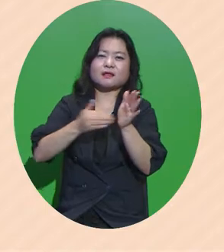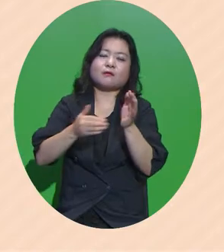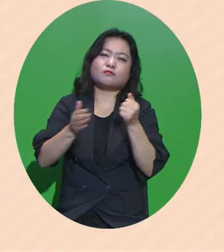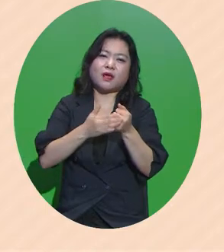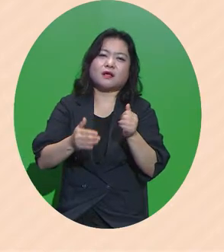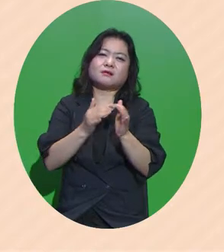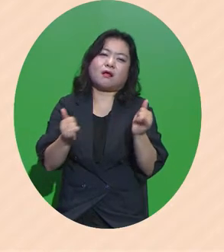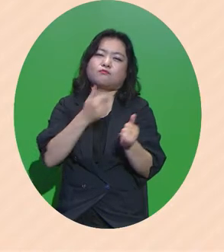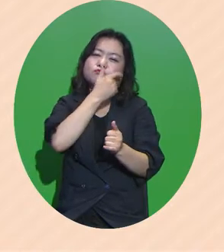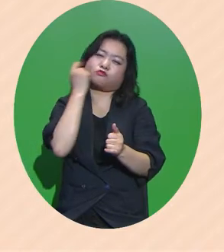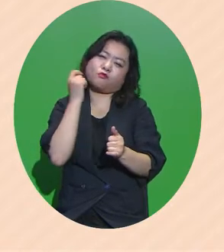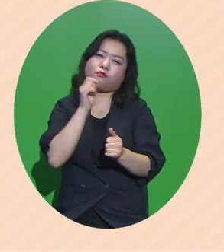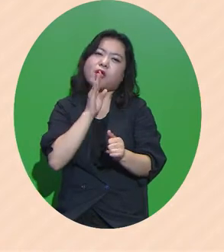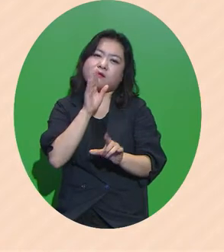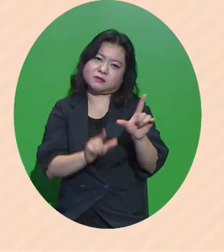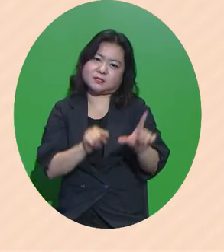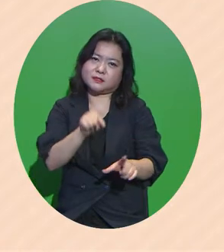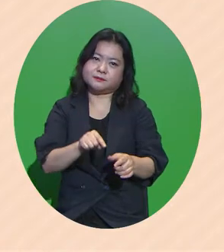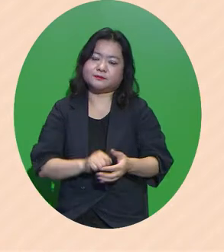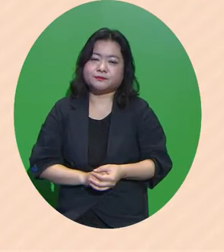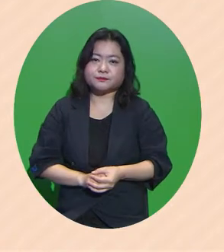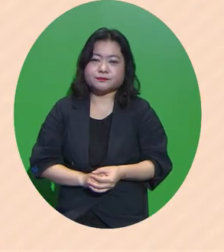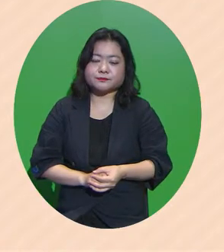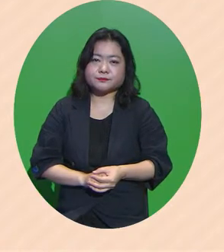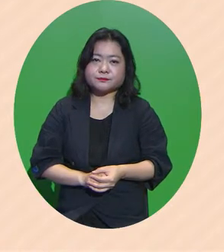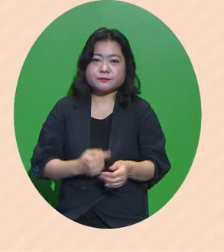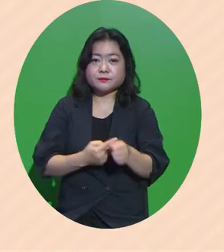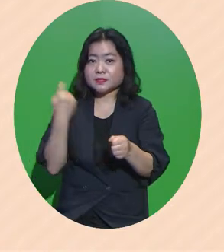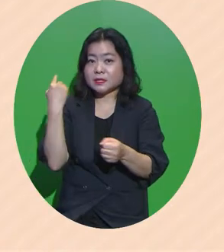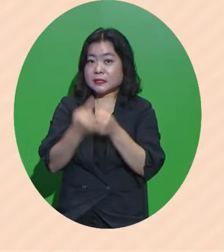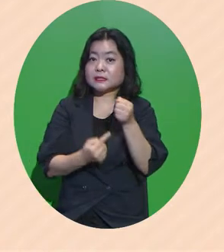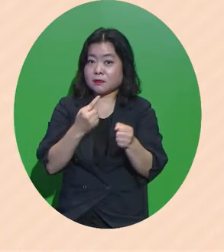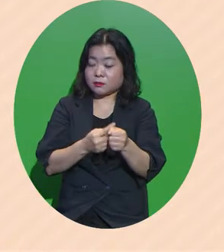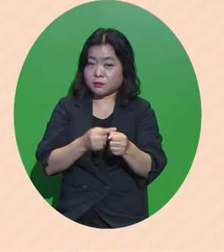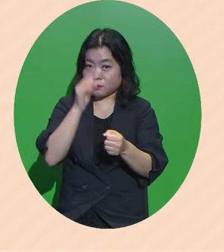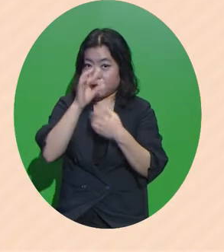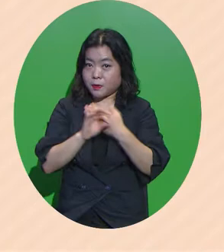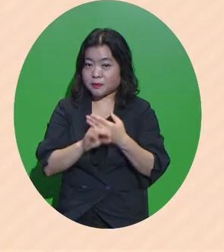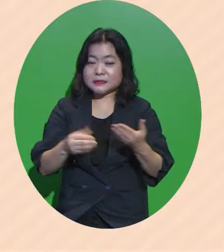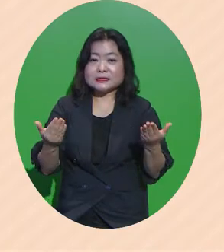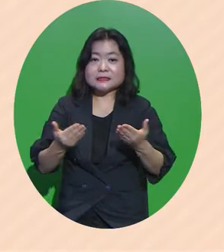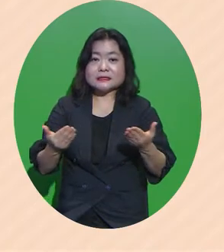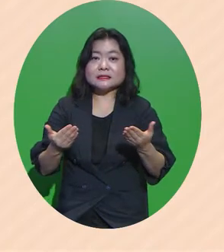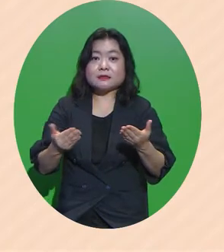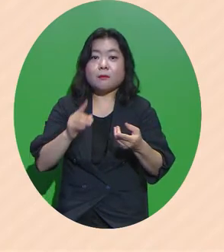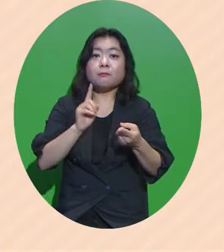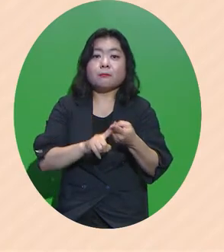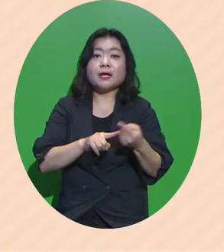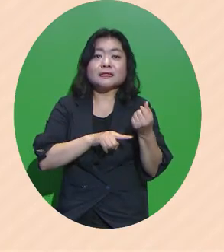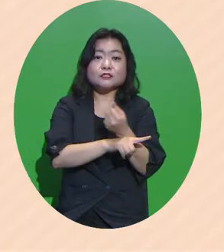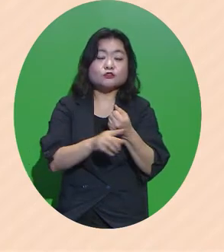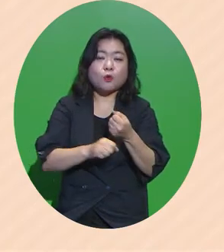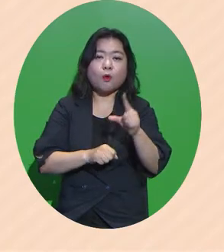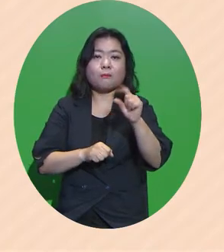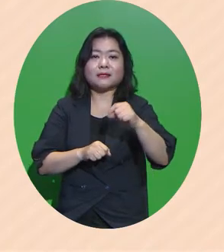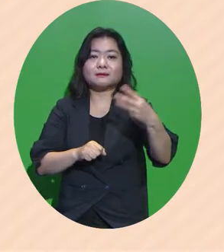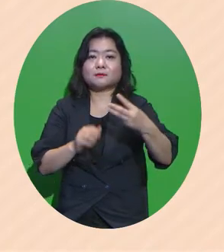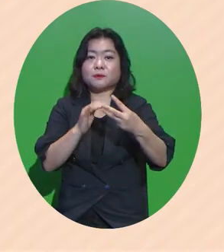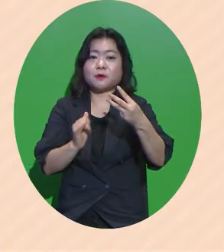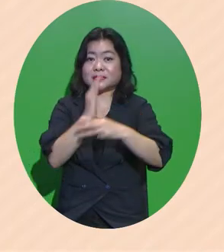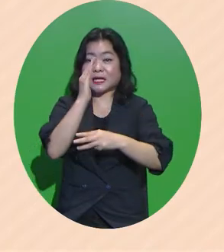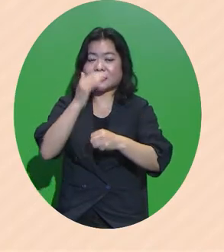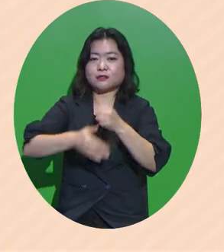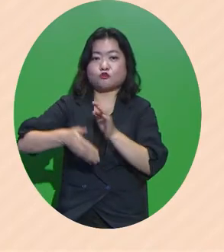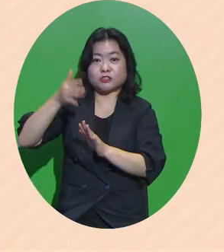현실입니다 작년 한 해만 하더라도 직업을 사유로 만 3천 명 이상의